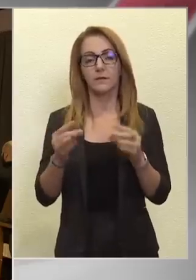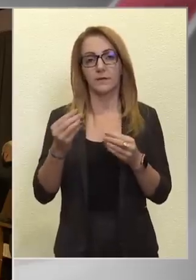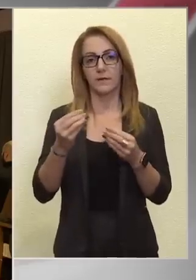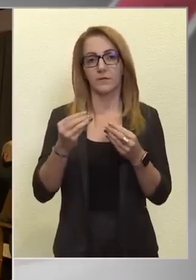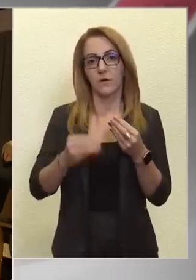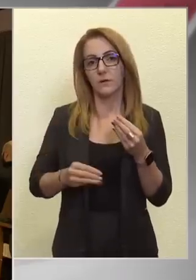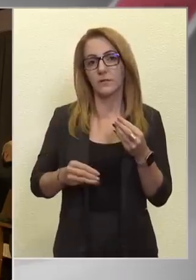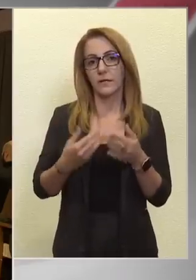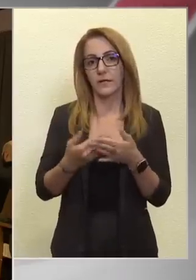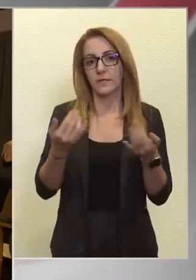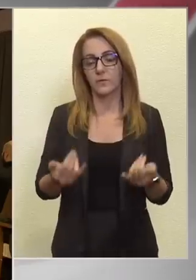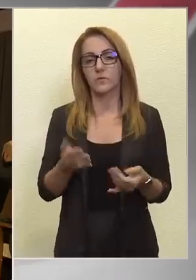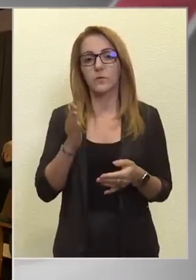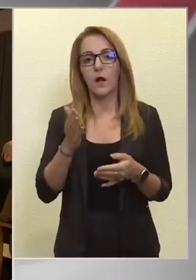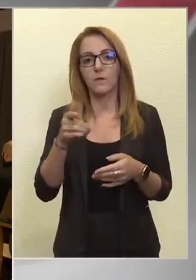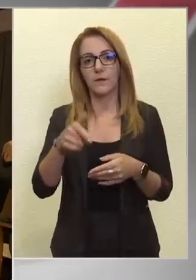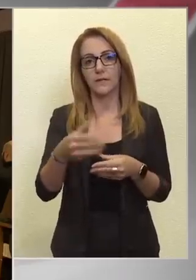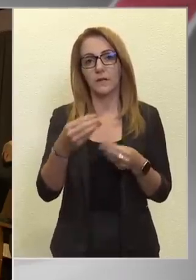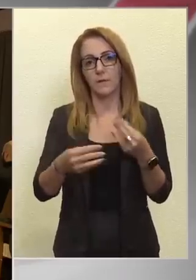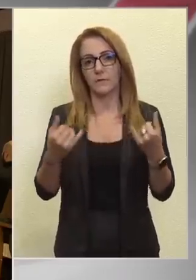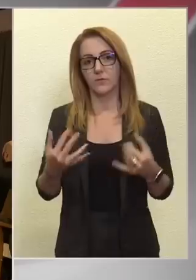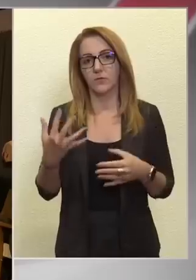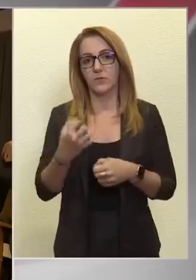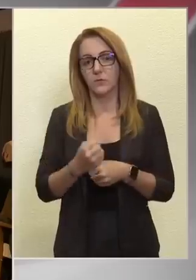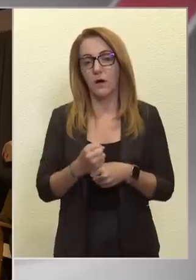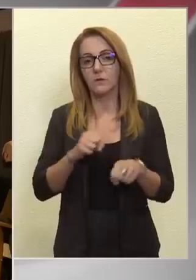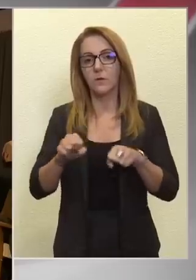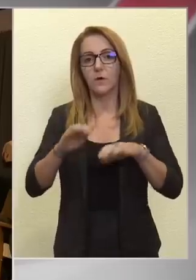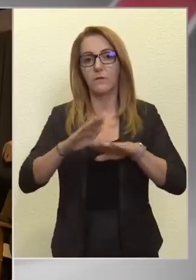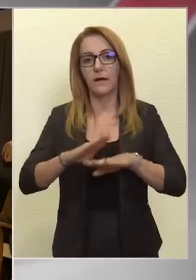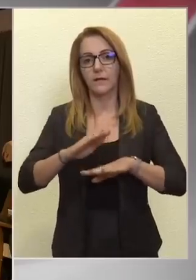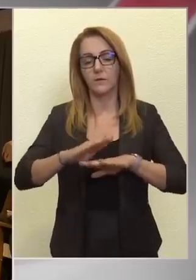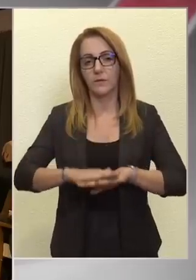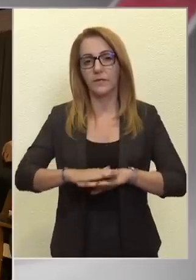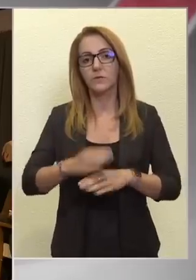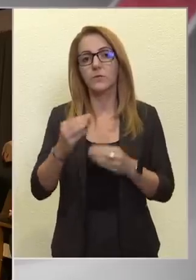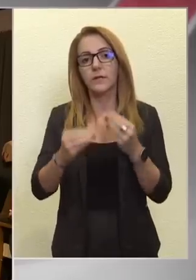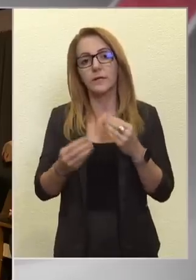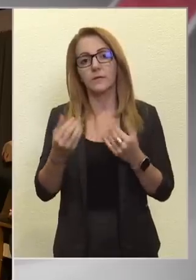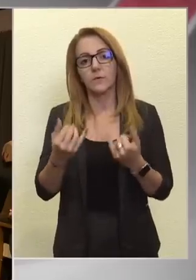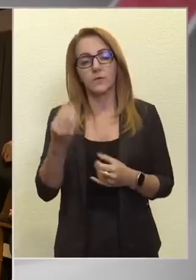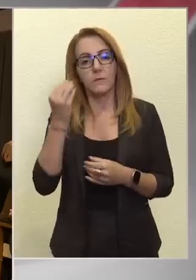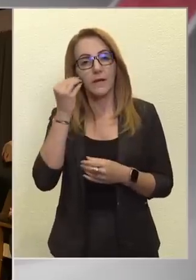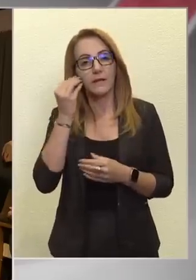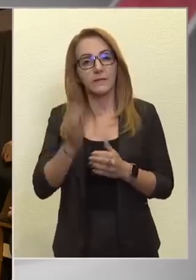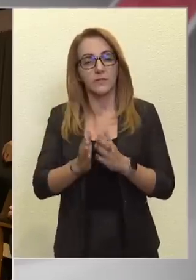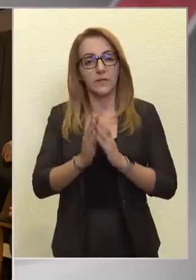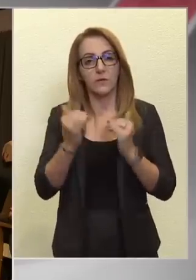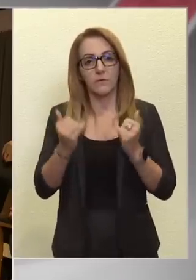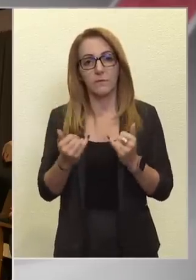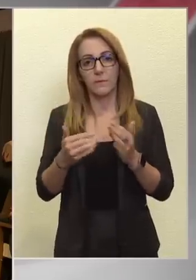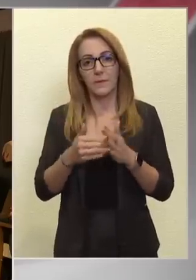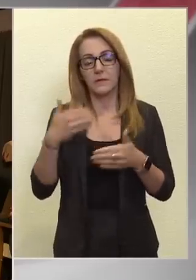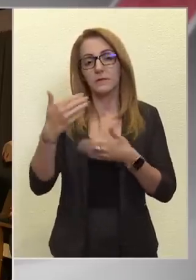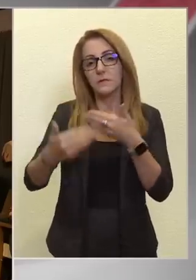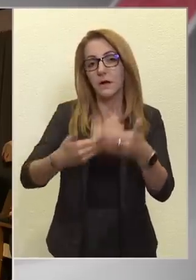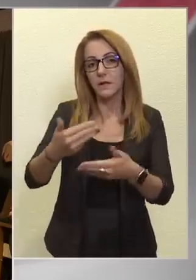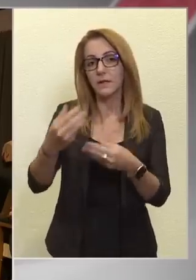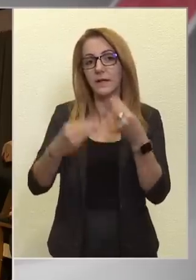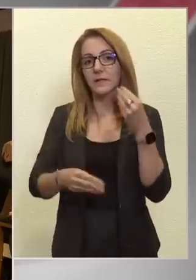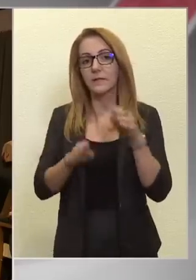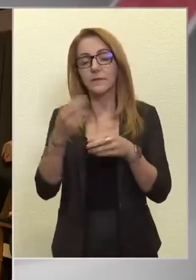a karmelitára, mert jelenleg is folyik még a kormányulés, úgyhogy ebben majd kérek szépen mindenkit a megértést, mivel még zajlik, ezért